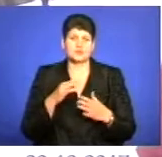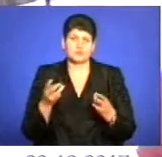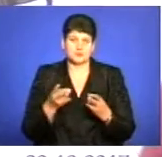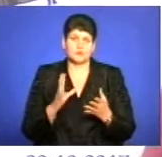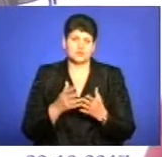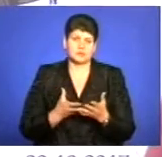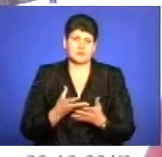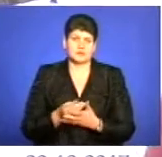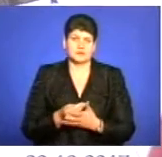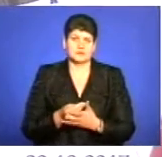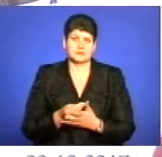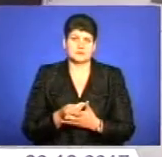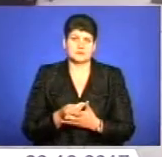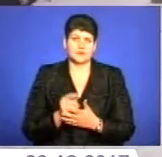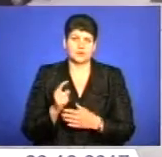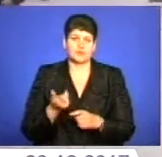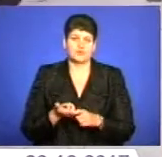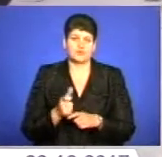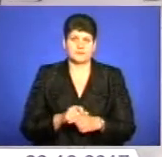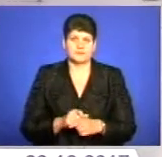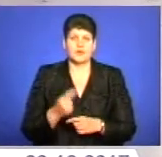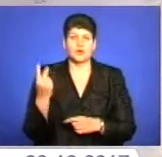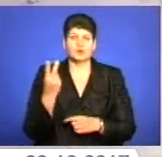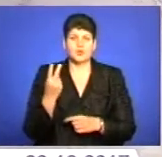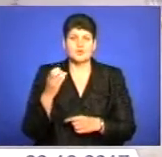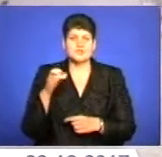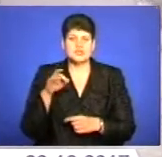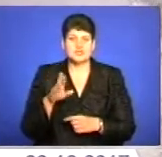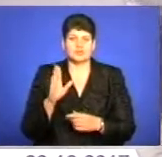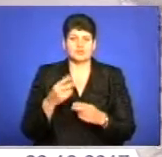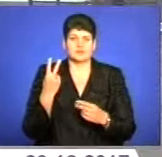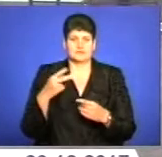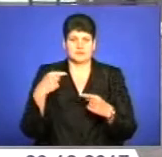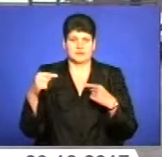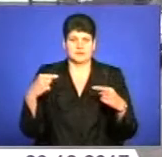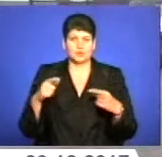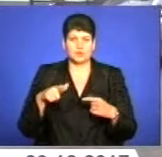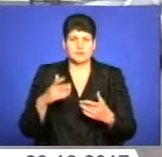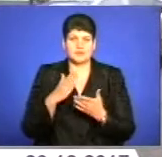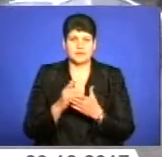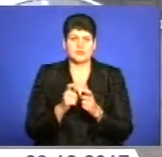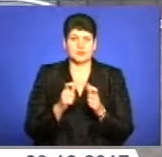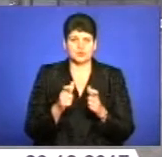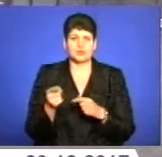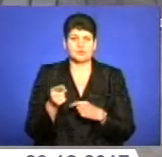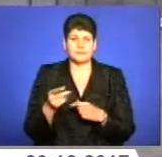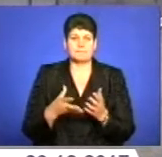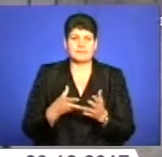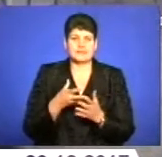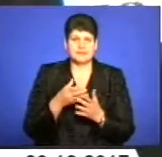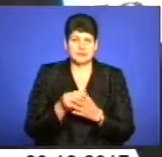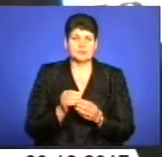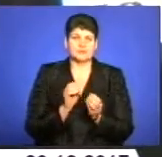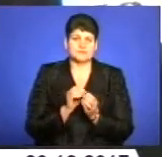буду платити на гривні більше. Із 2 січня тариф на проїзд буде дворівневий. Тобто люди, які мають картку тернополянина, платитимуть